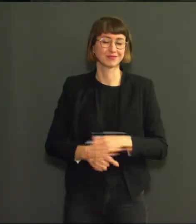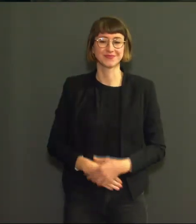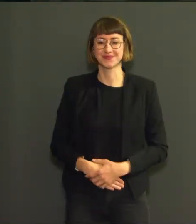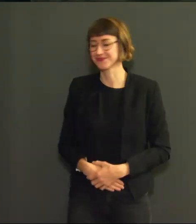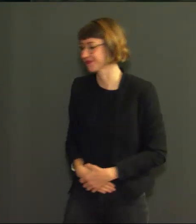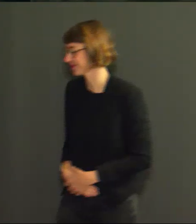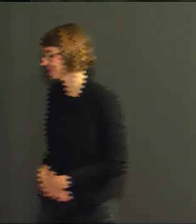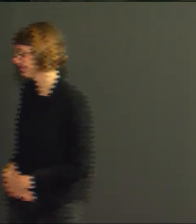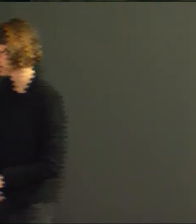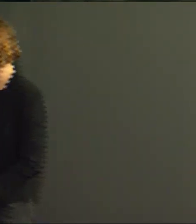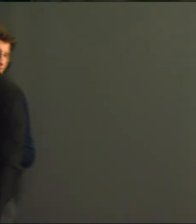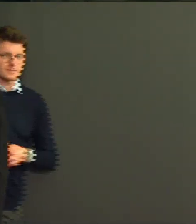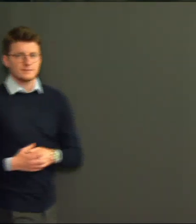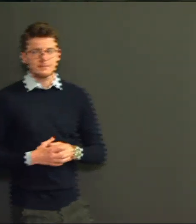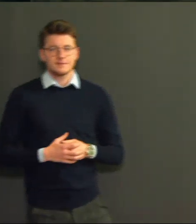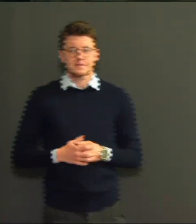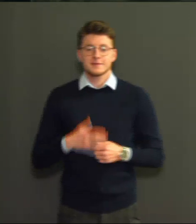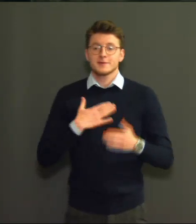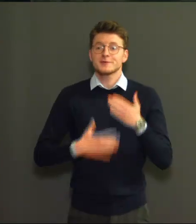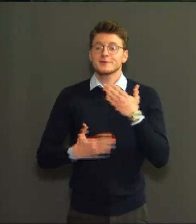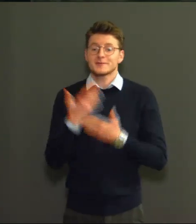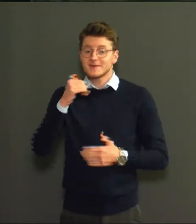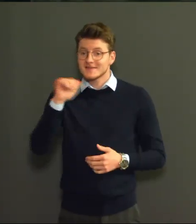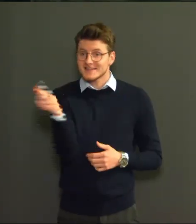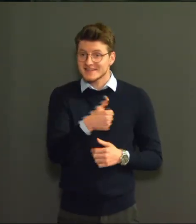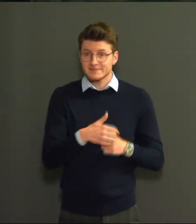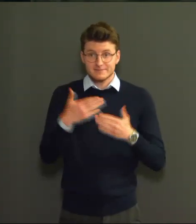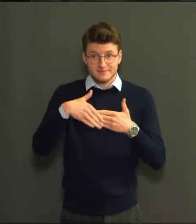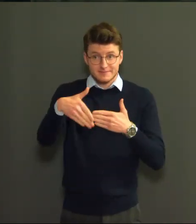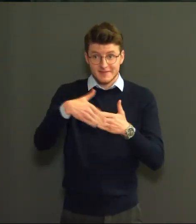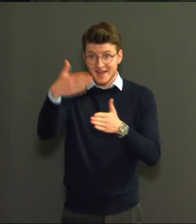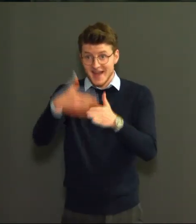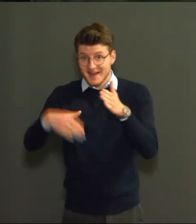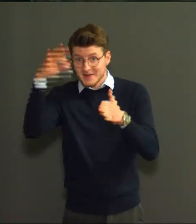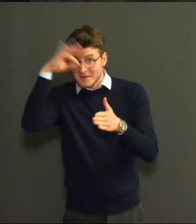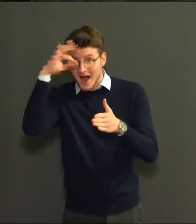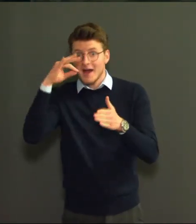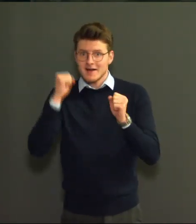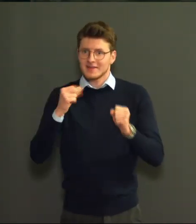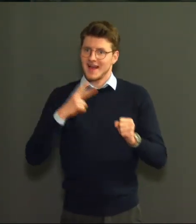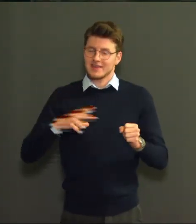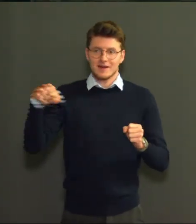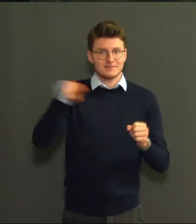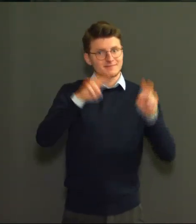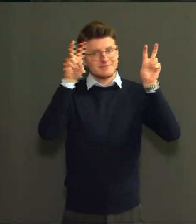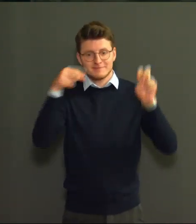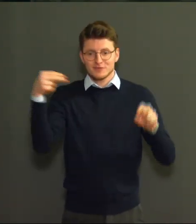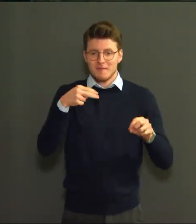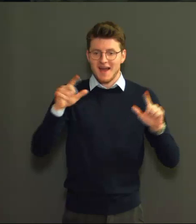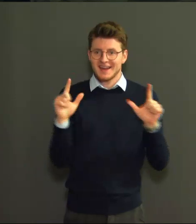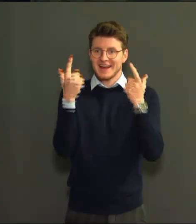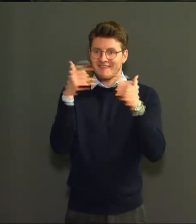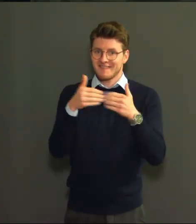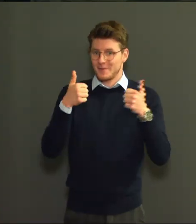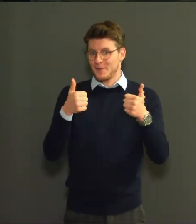leven. Het zomerplan maakt in stappen die terugkeer mogelijk. Het is duidelijk dat in deze terugkeer goede